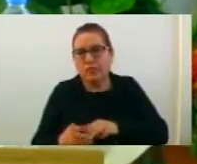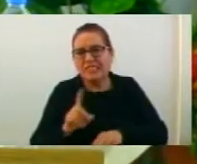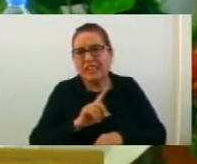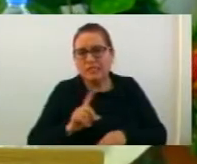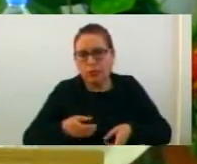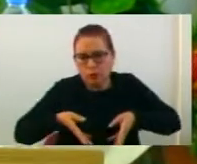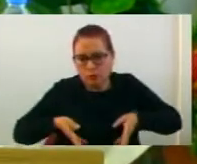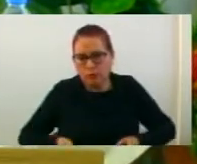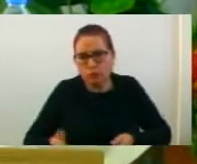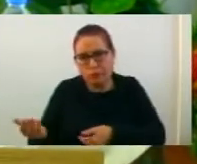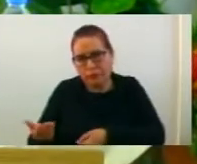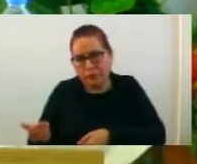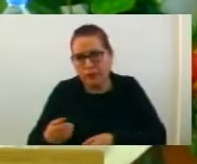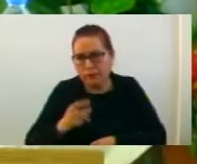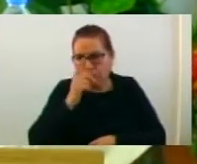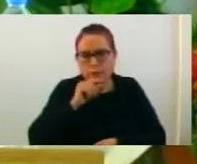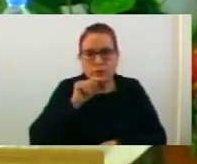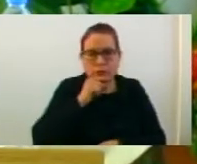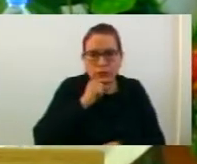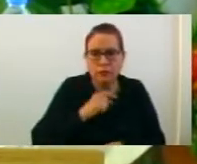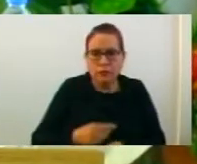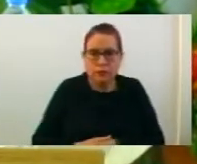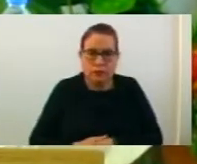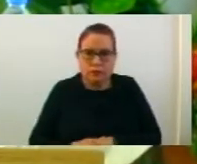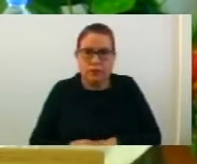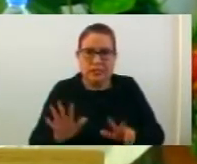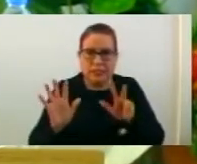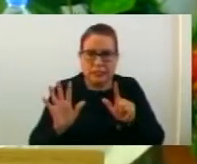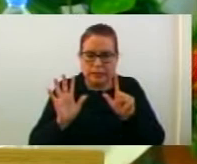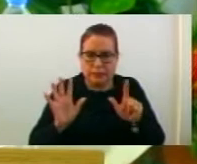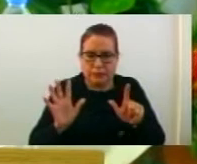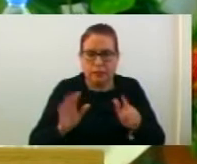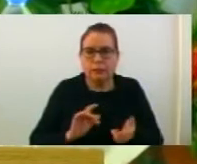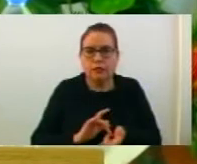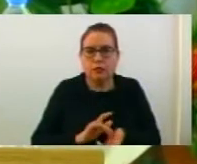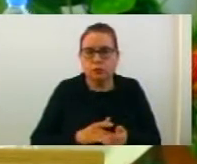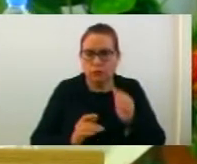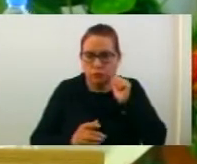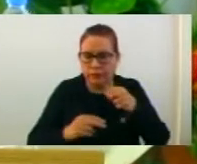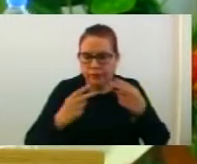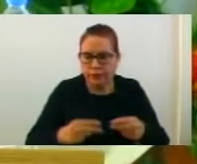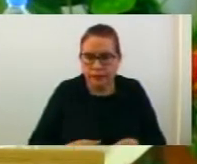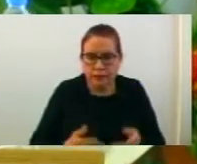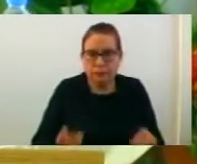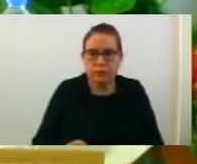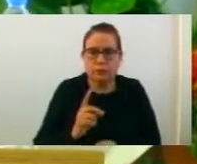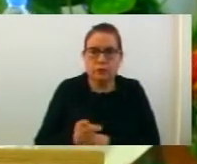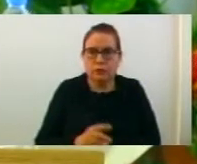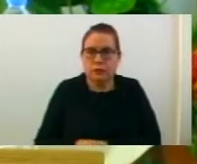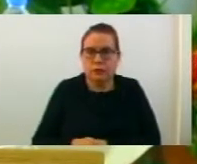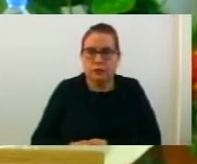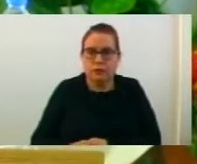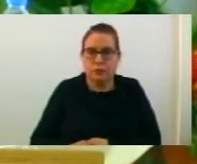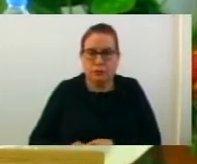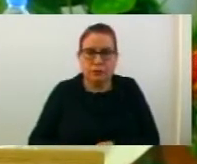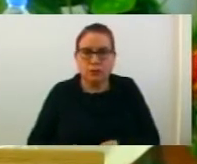проденче. Премлюваме на работа по седната точка на ДН Ред. Предлог одлука за доделување парична помош